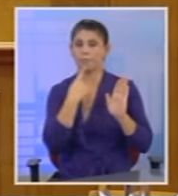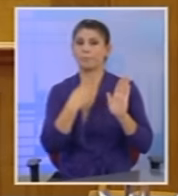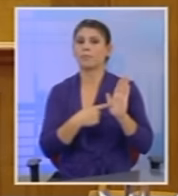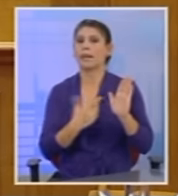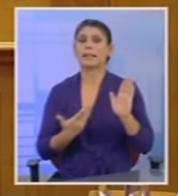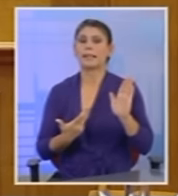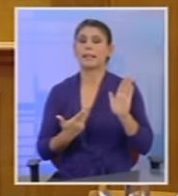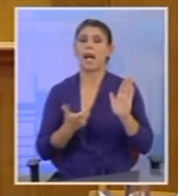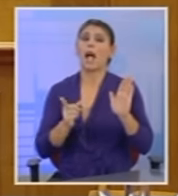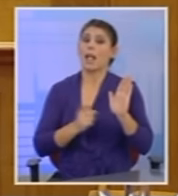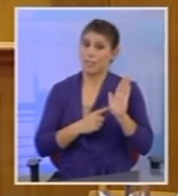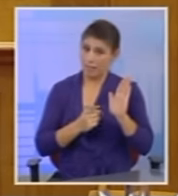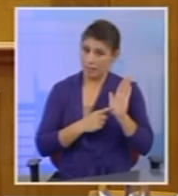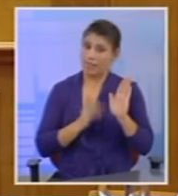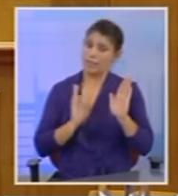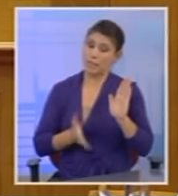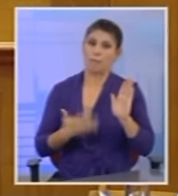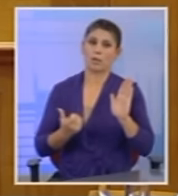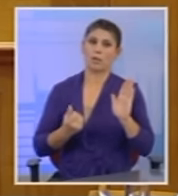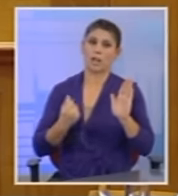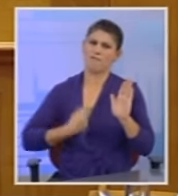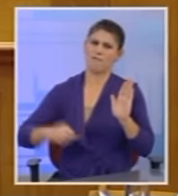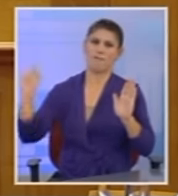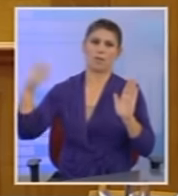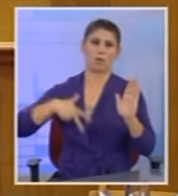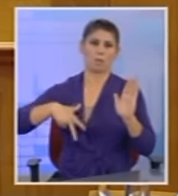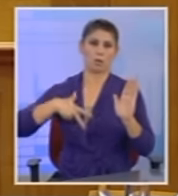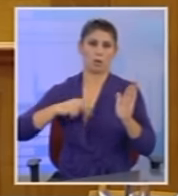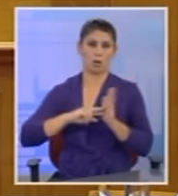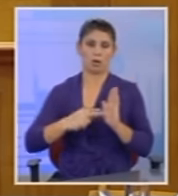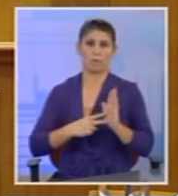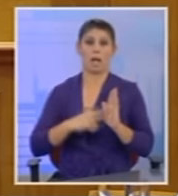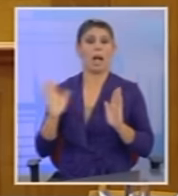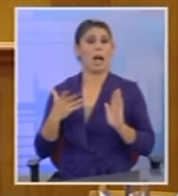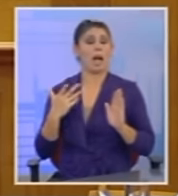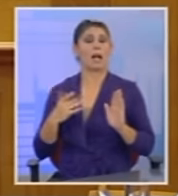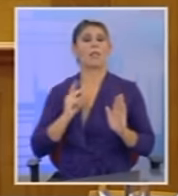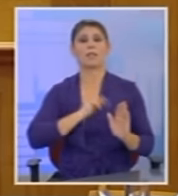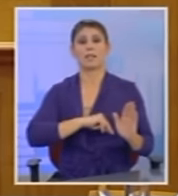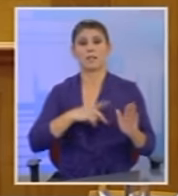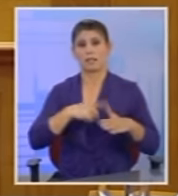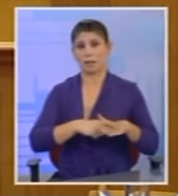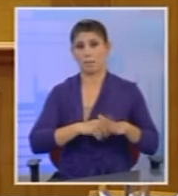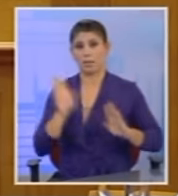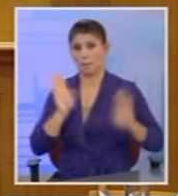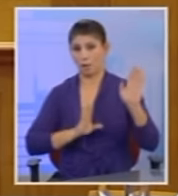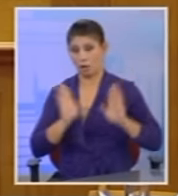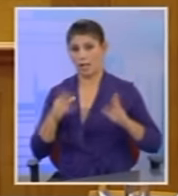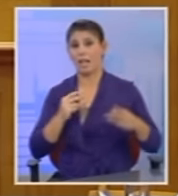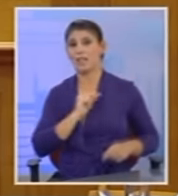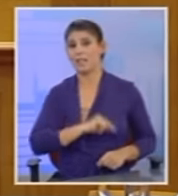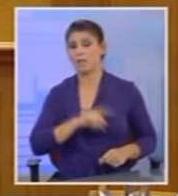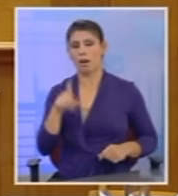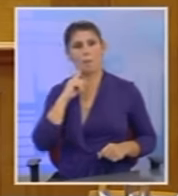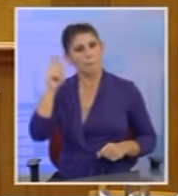θα μπορεί να ασχεί η Βέτρο του Υπουργείου Οικονομικών σε περίπτωση ασύμφωρων πωλήσων τραπεζικών μετοχών. Παραδέχεστε ότι